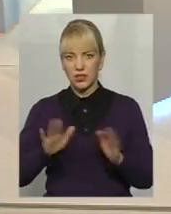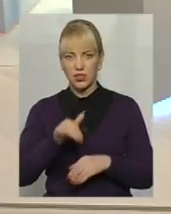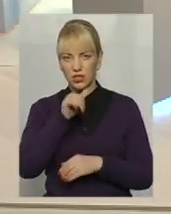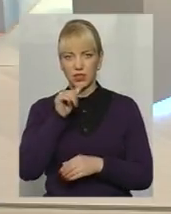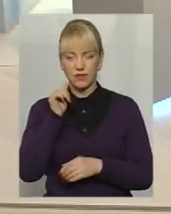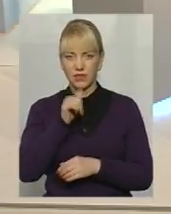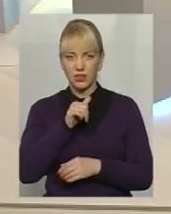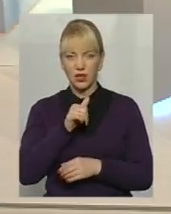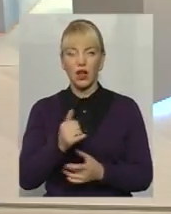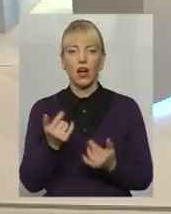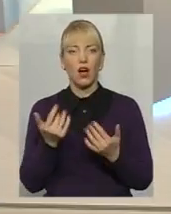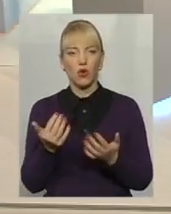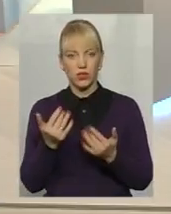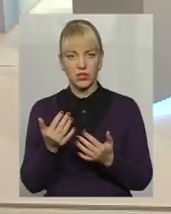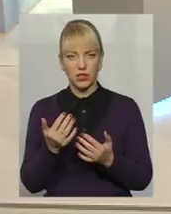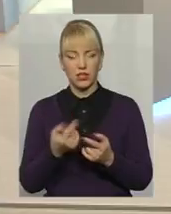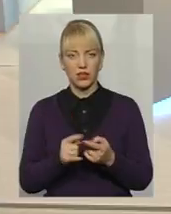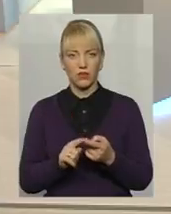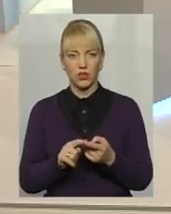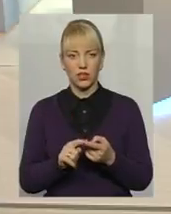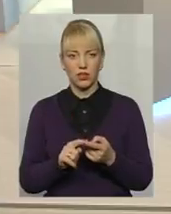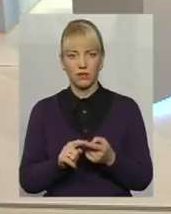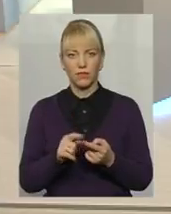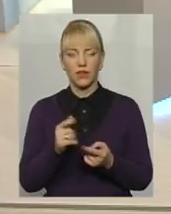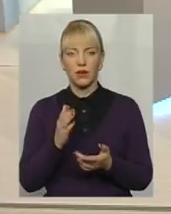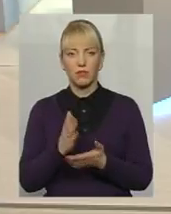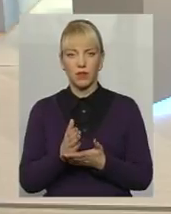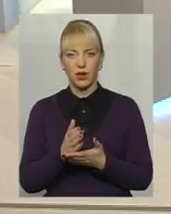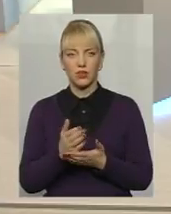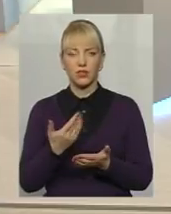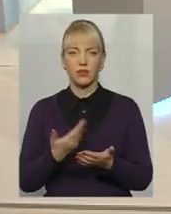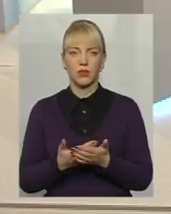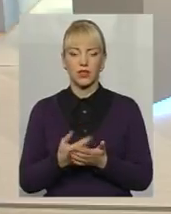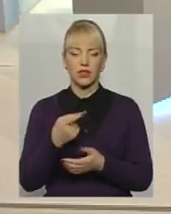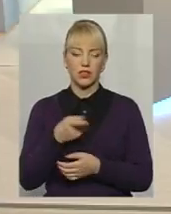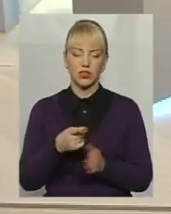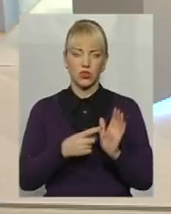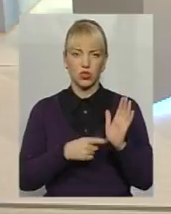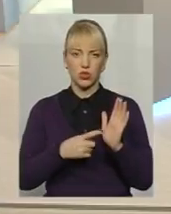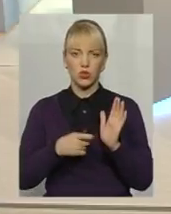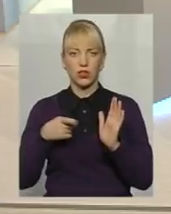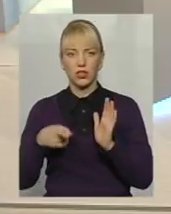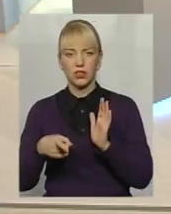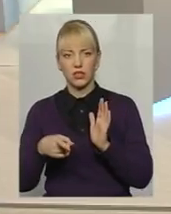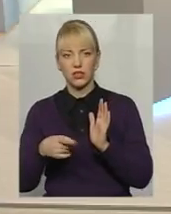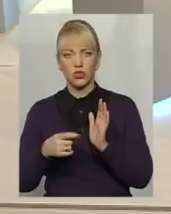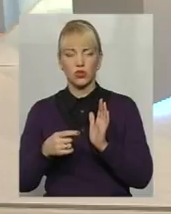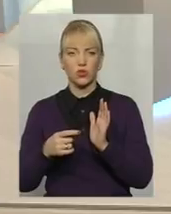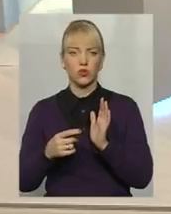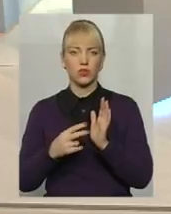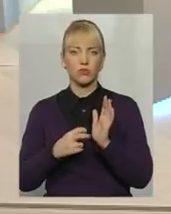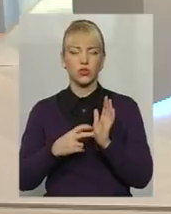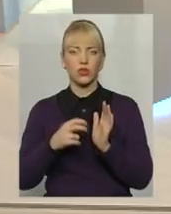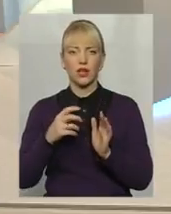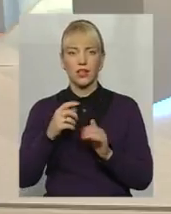А оскільки вони, навіть якщо має місце 1600 плюс 1600 тіньових, то в